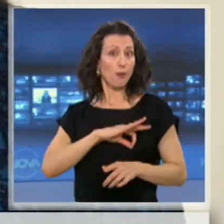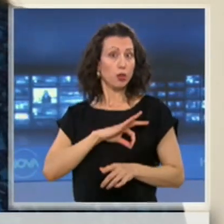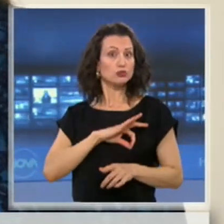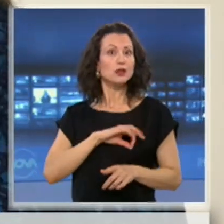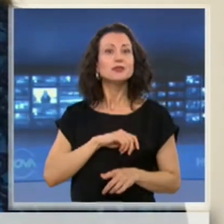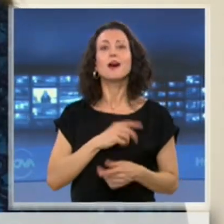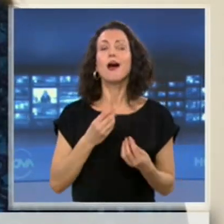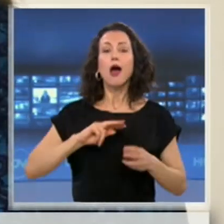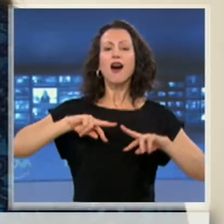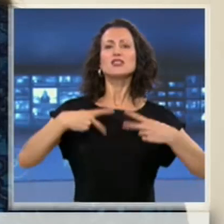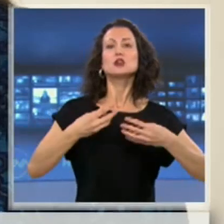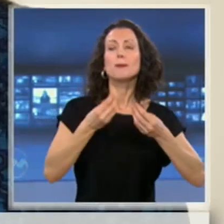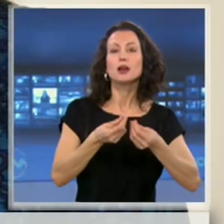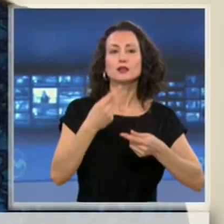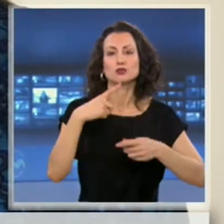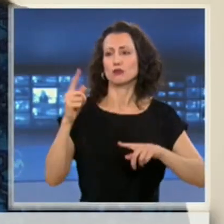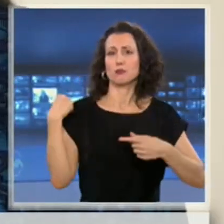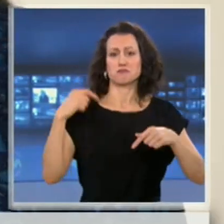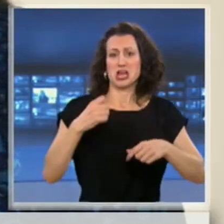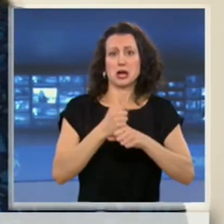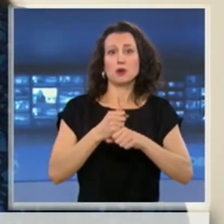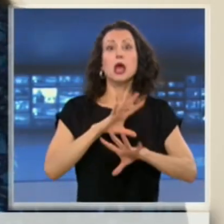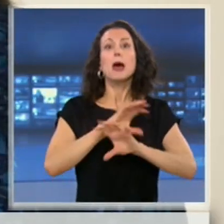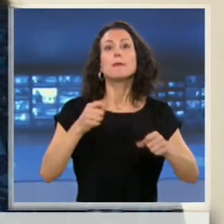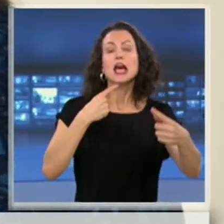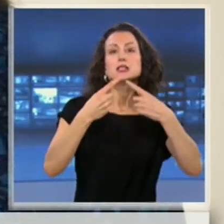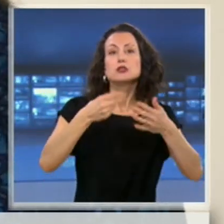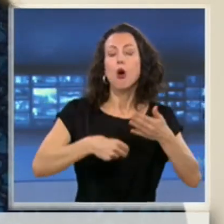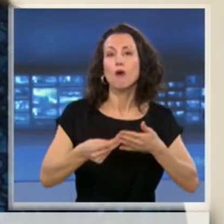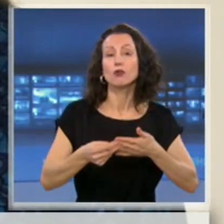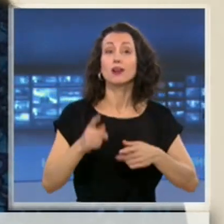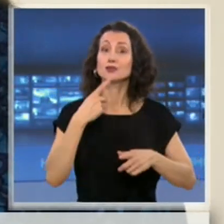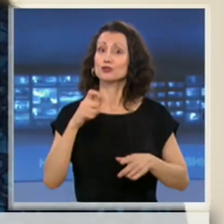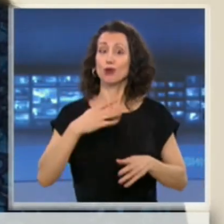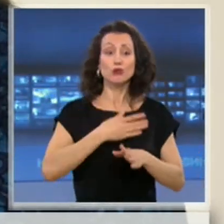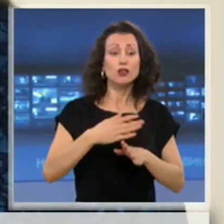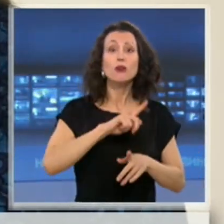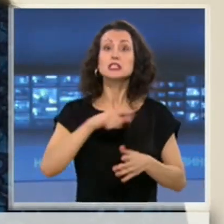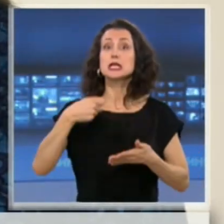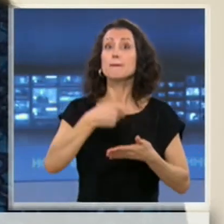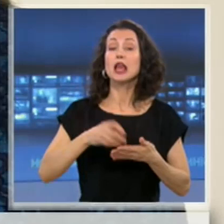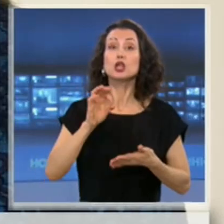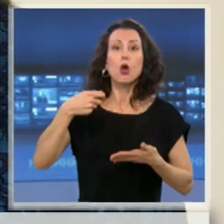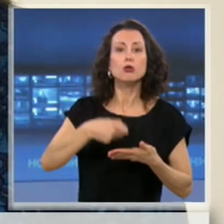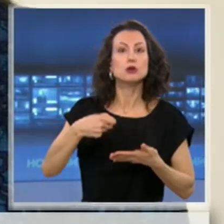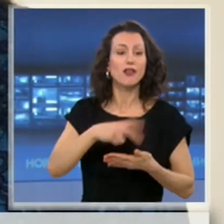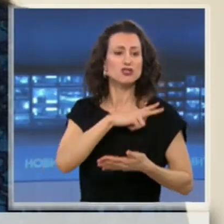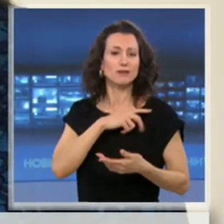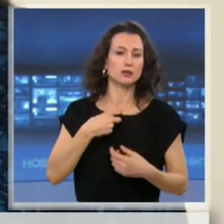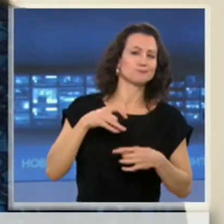работили с друдови договори, защото не им са били плащани осигуровките или защото имат